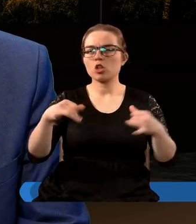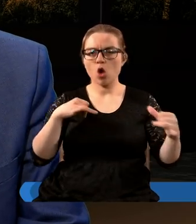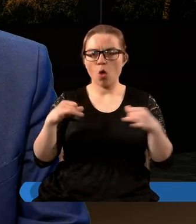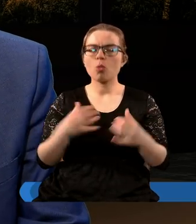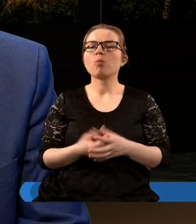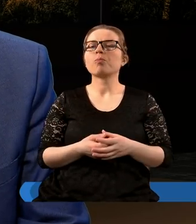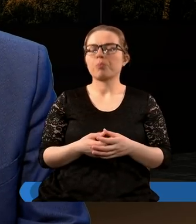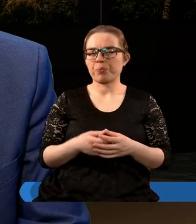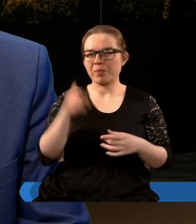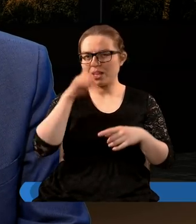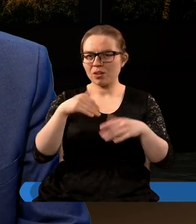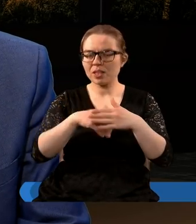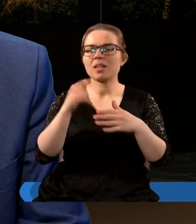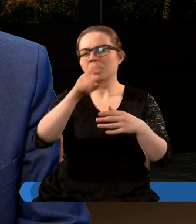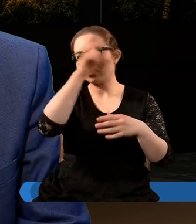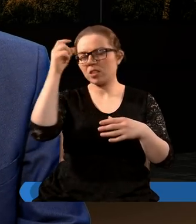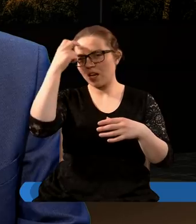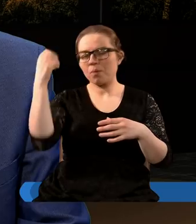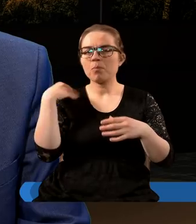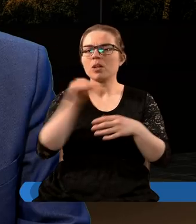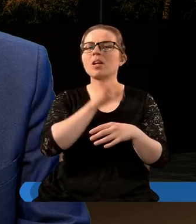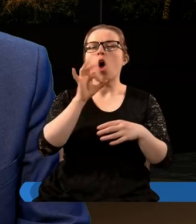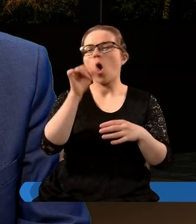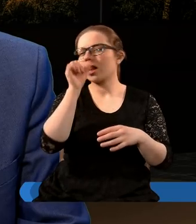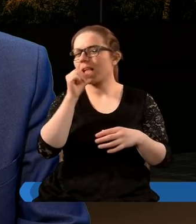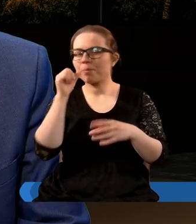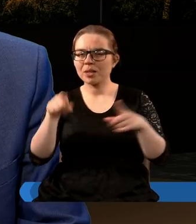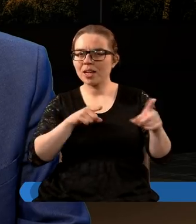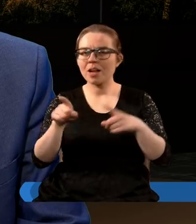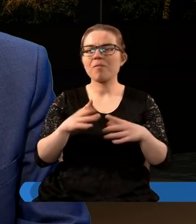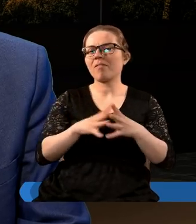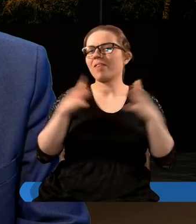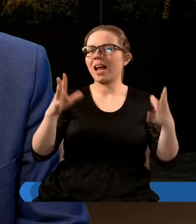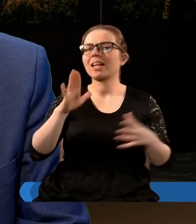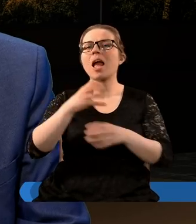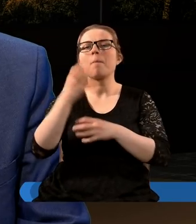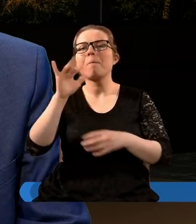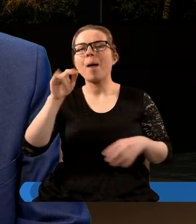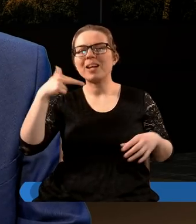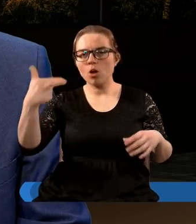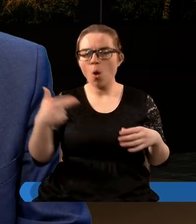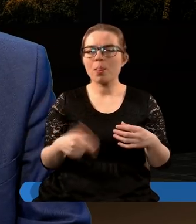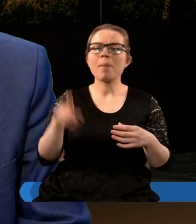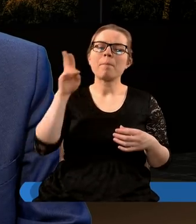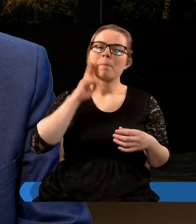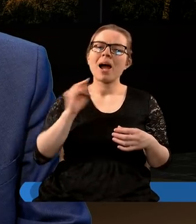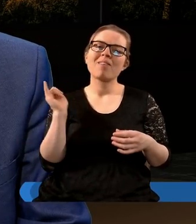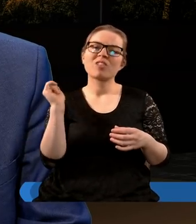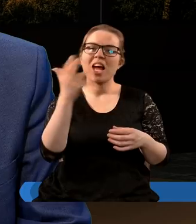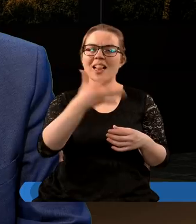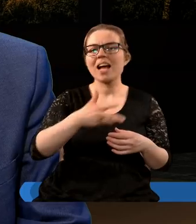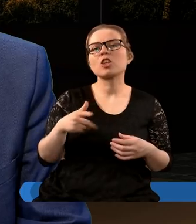A na czole jej wypisane było imię o tajemniczym znaczeniu. Wielki Babylon. Matka